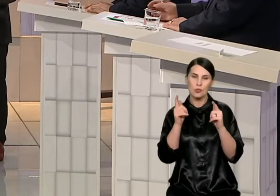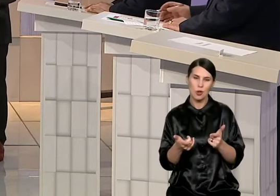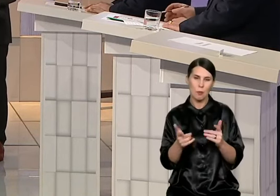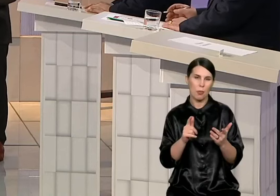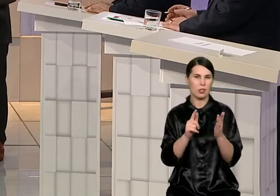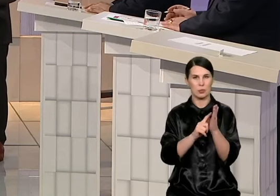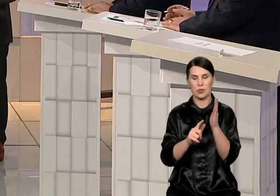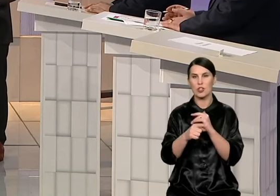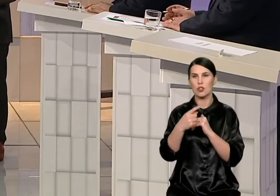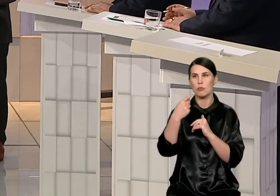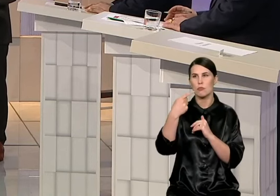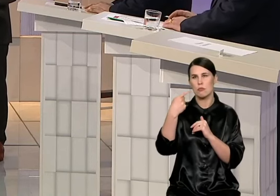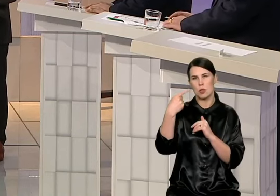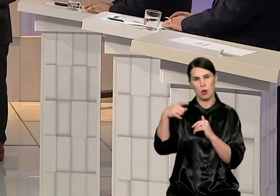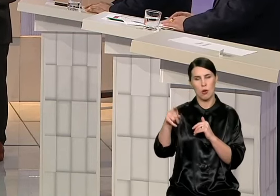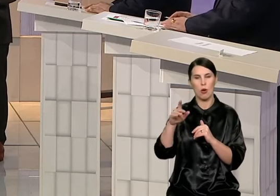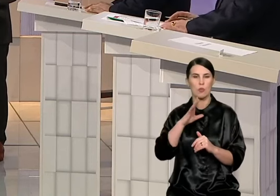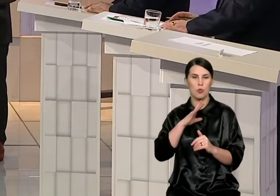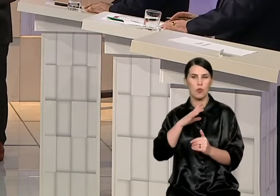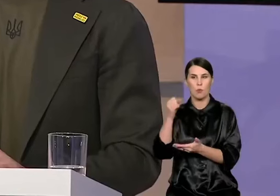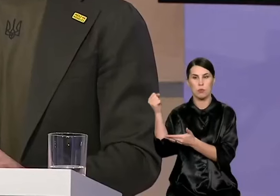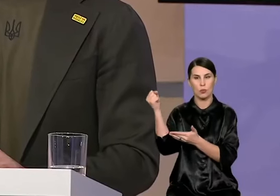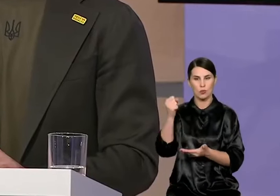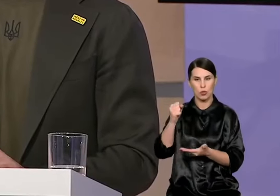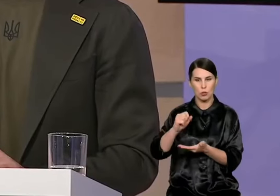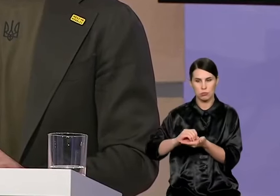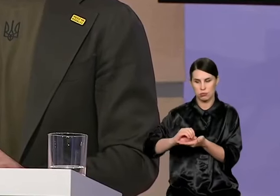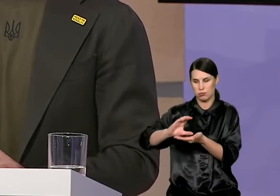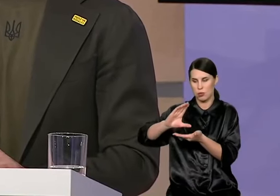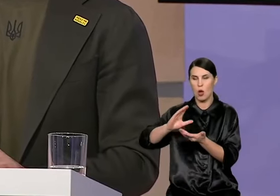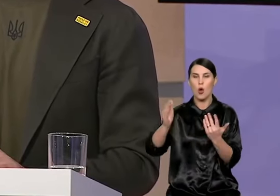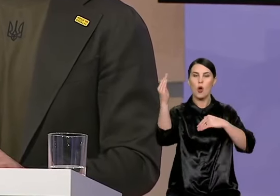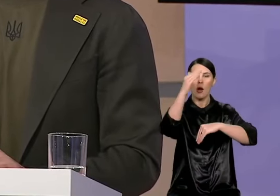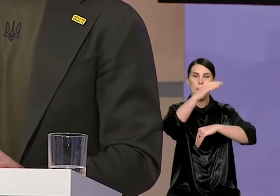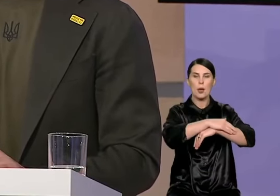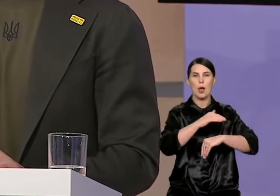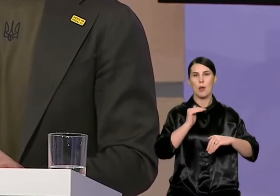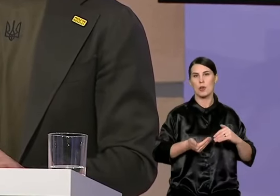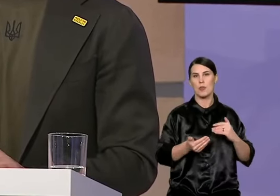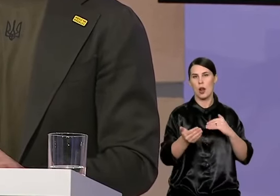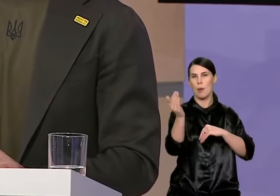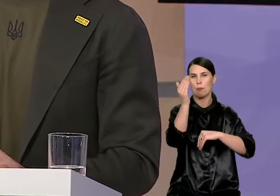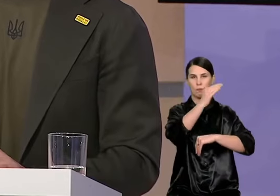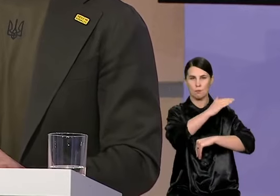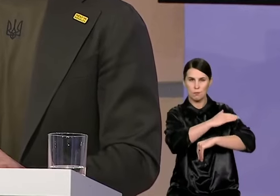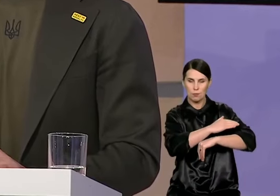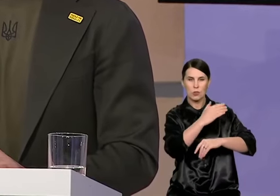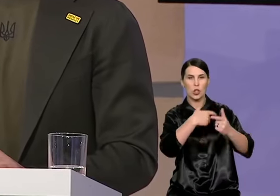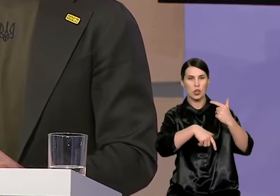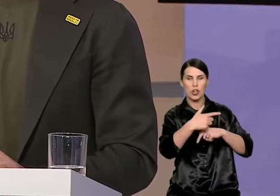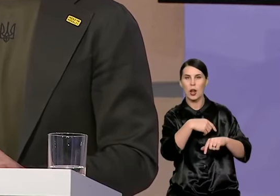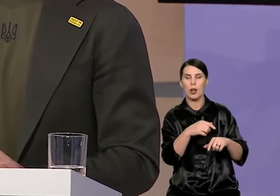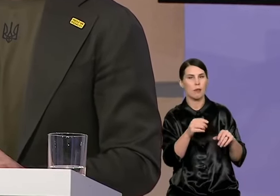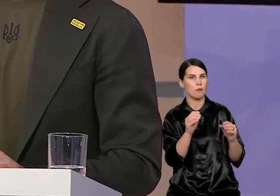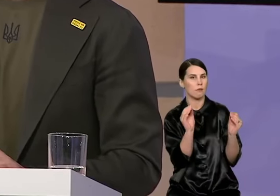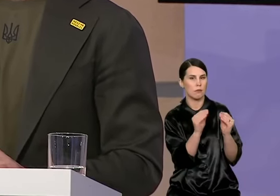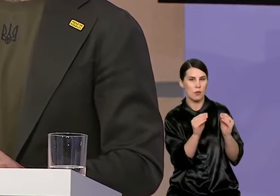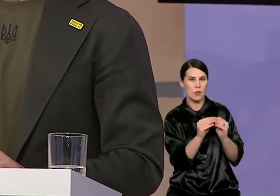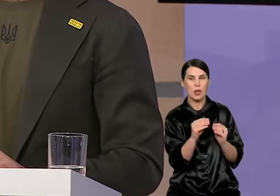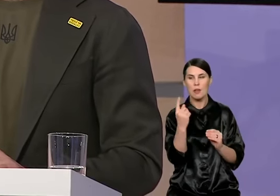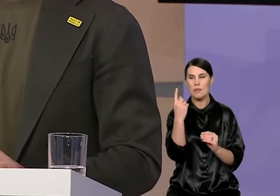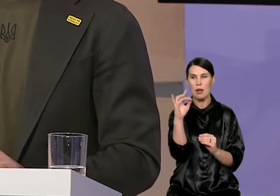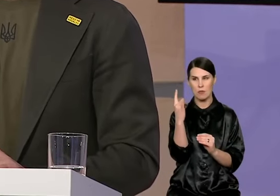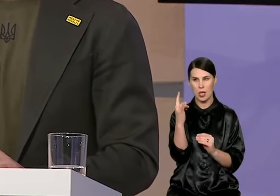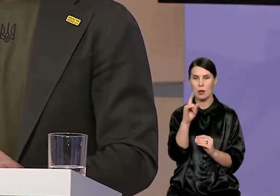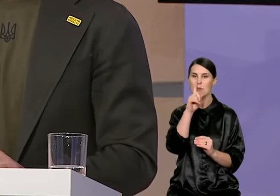milijonų praešių metų suplanuotame biudžete, kompensacija privatiems daržalėms nekilo. Viena vaiko išlaikimas valstybinėme daržalė